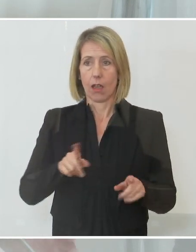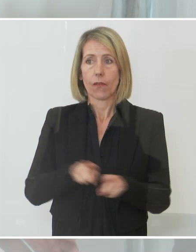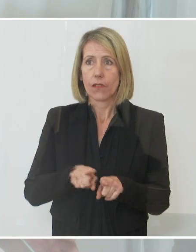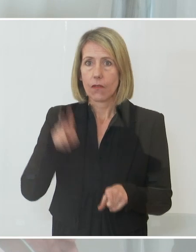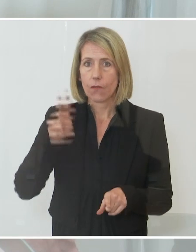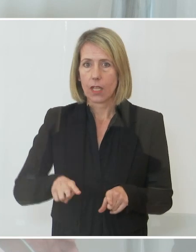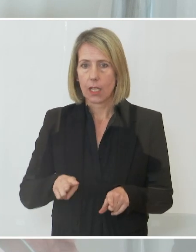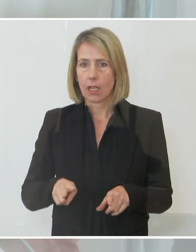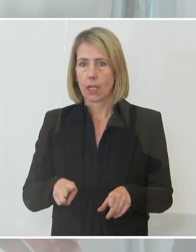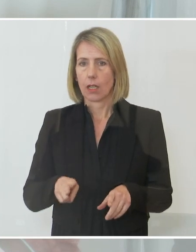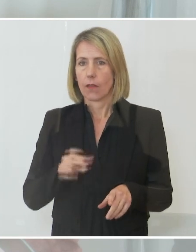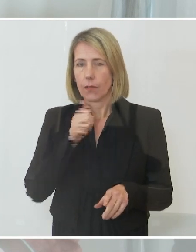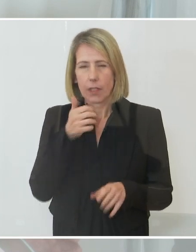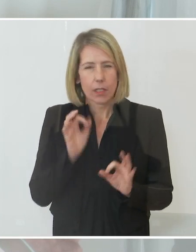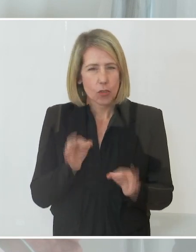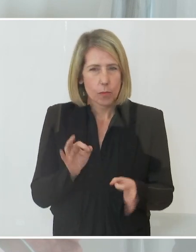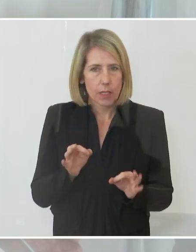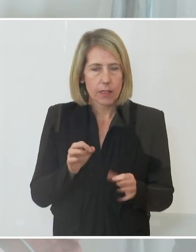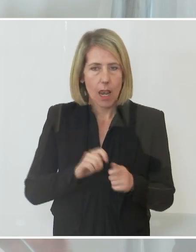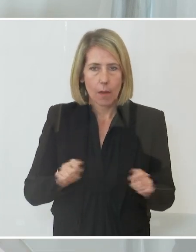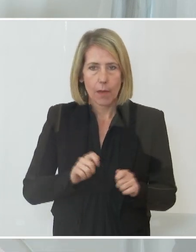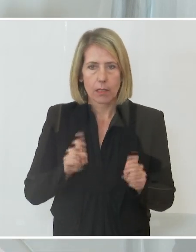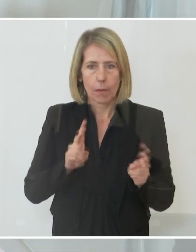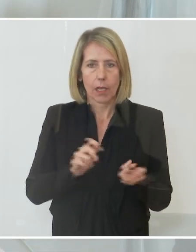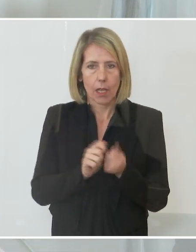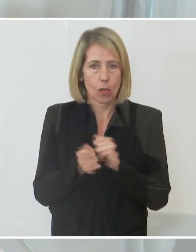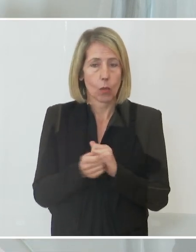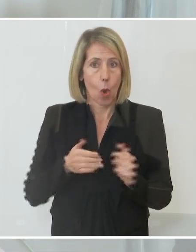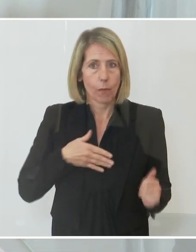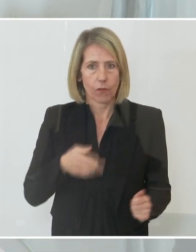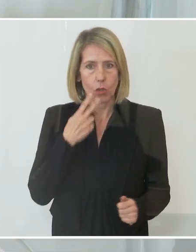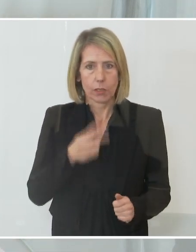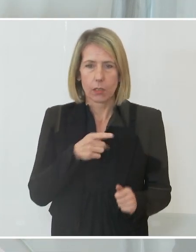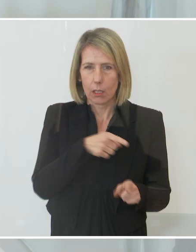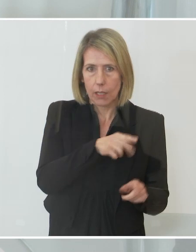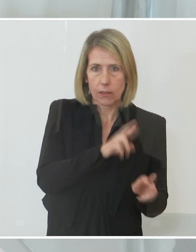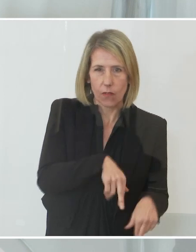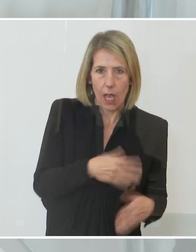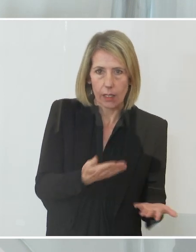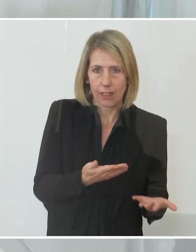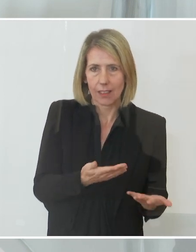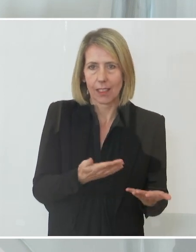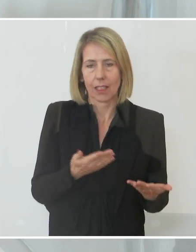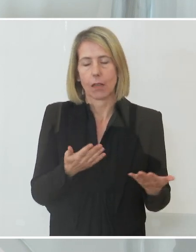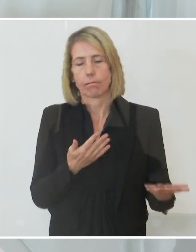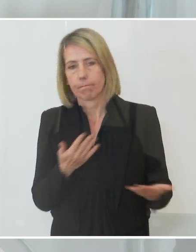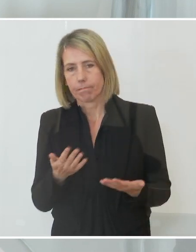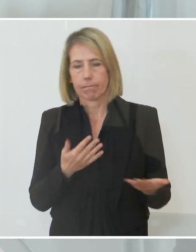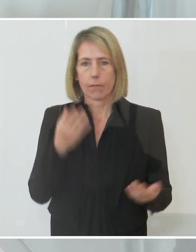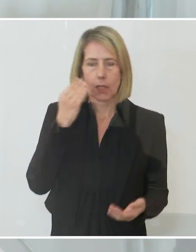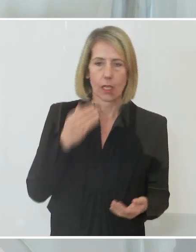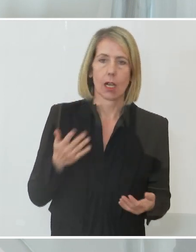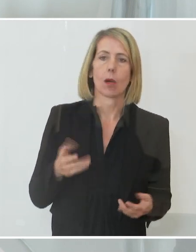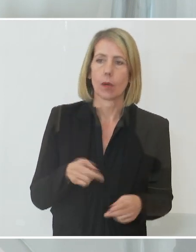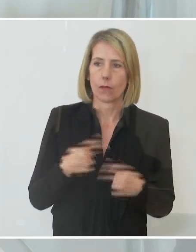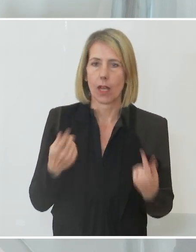ien nicht spezielle Maßnahmen treffen kann, wenn es aus ihrer Sicht notwendig und richtig ist. Also ich glaube, das, was hier wirklich gelungen